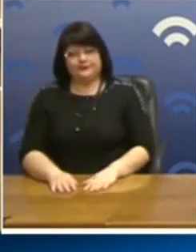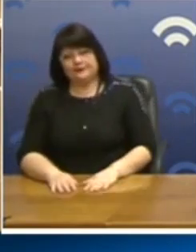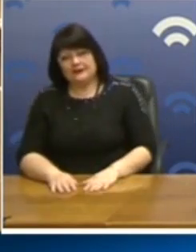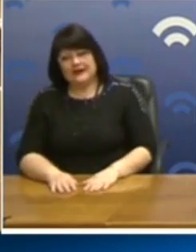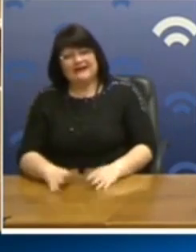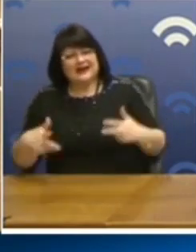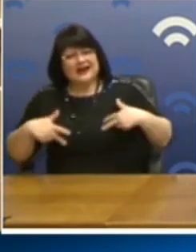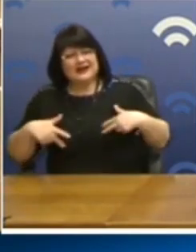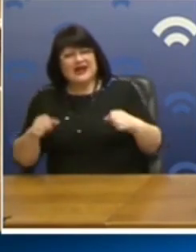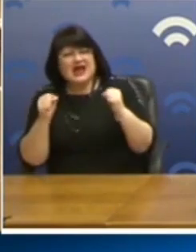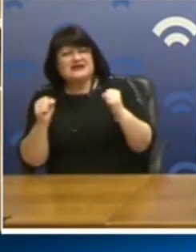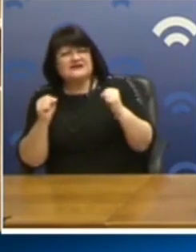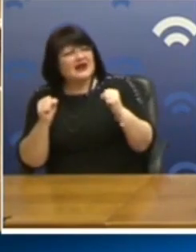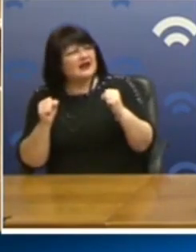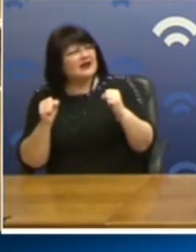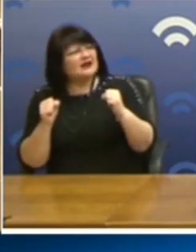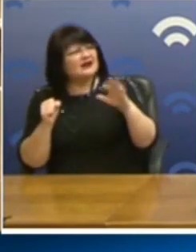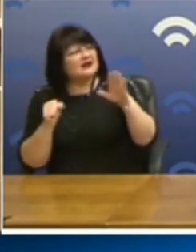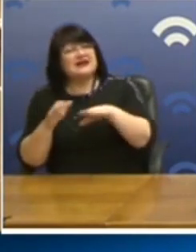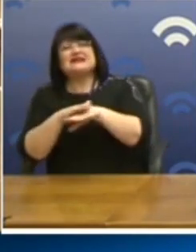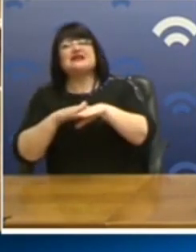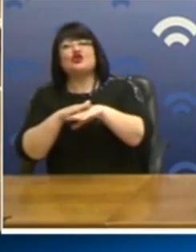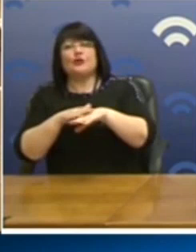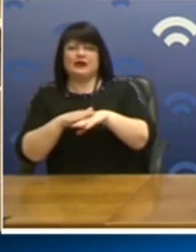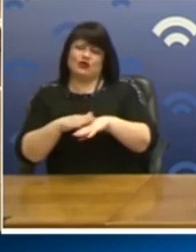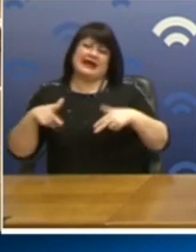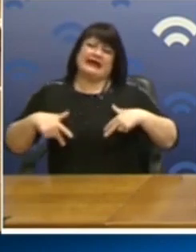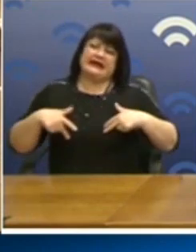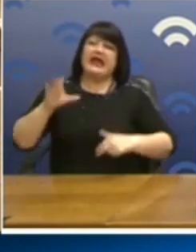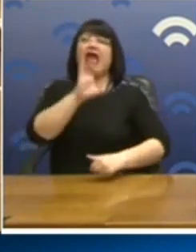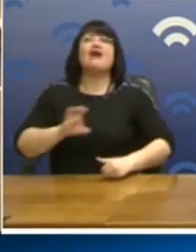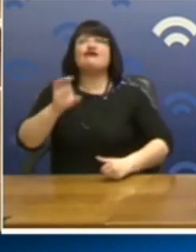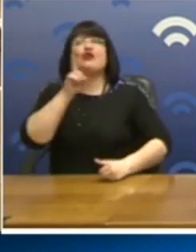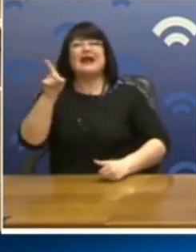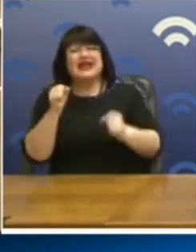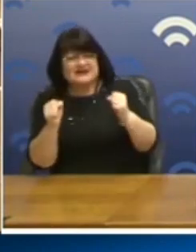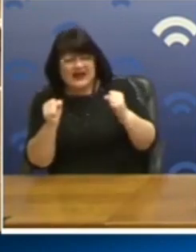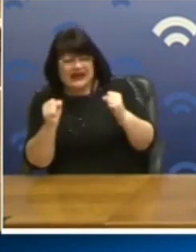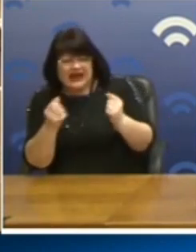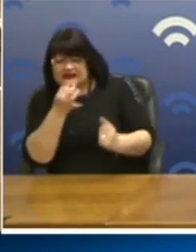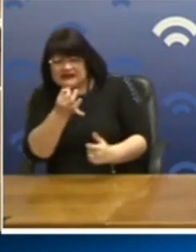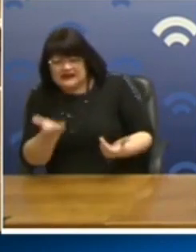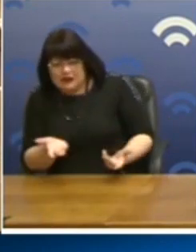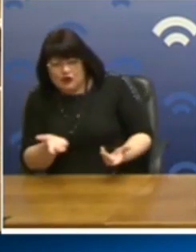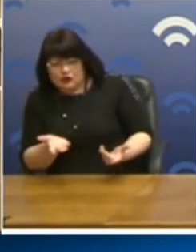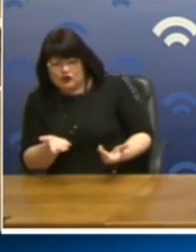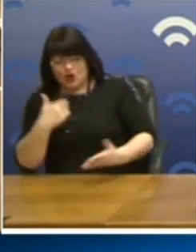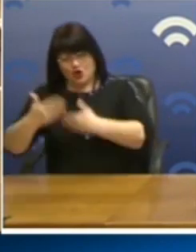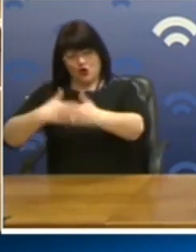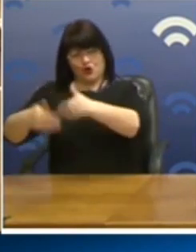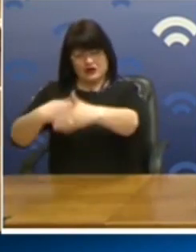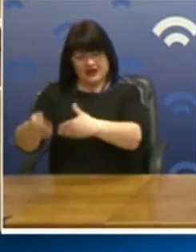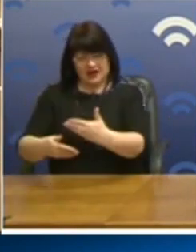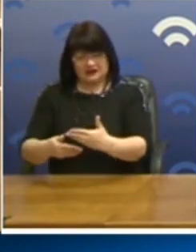ασφάλεια, για ποια ευρωπαϊκή ασφάλεια μπορεί να μιλήσει κανείς όταν χρόνια τώρα η